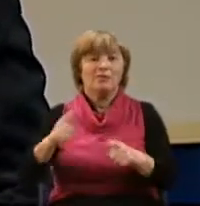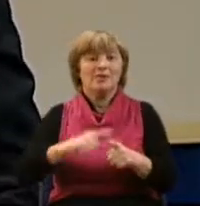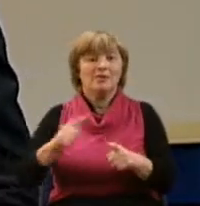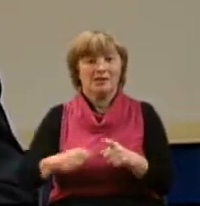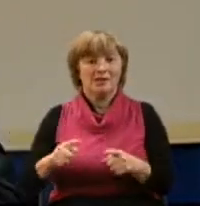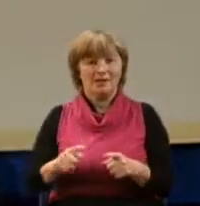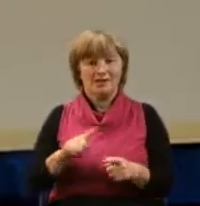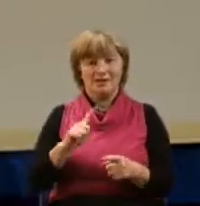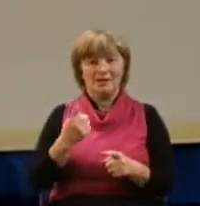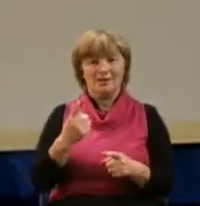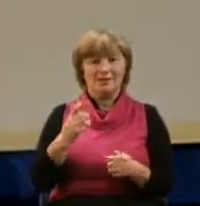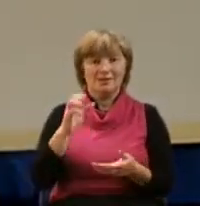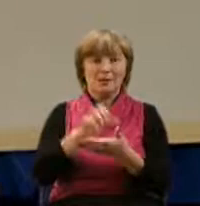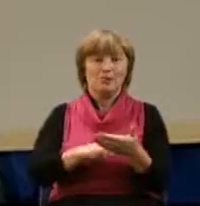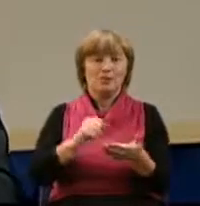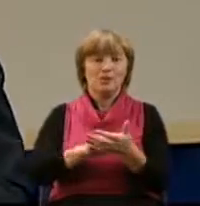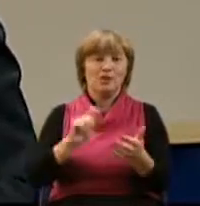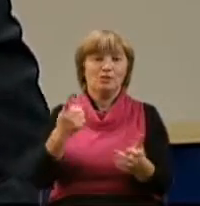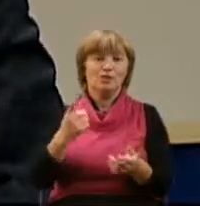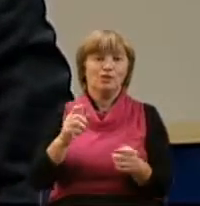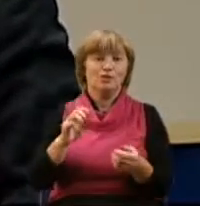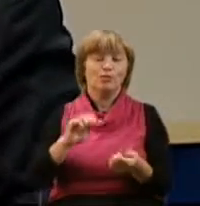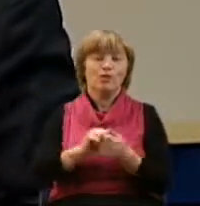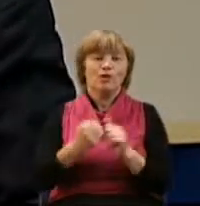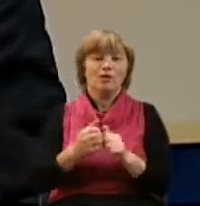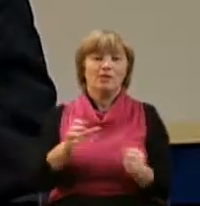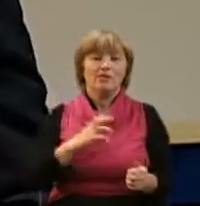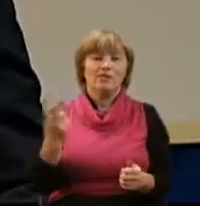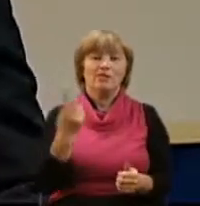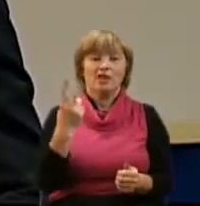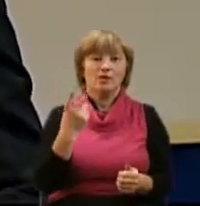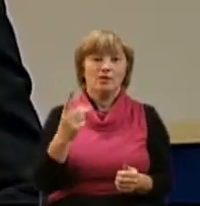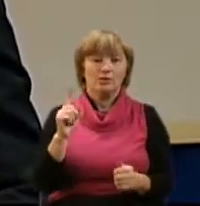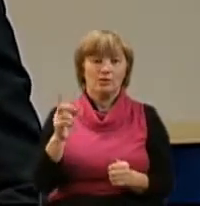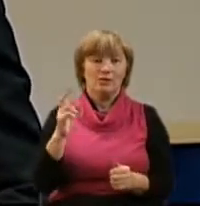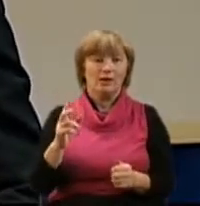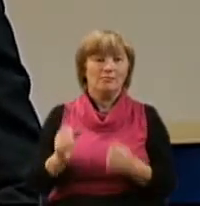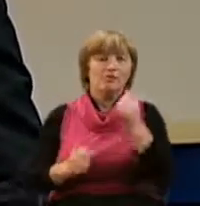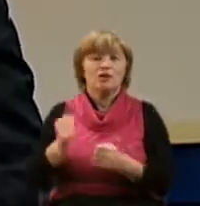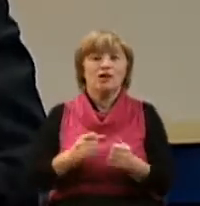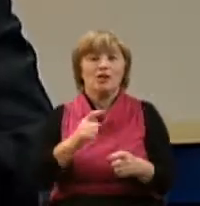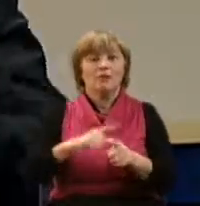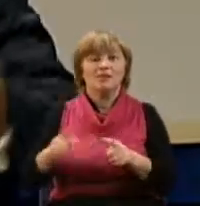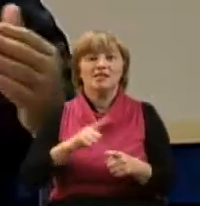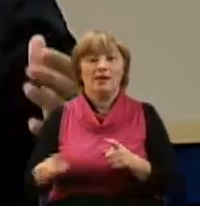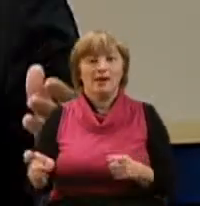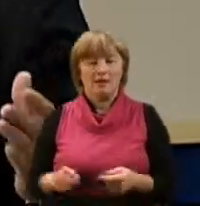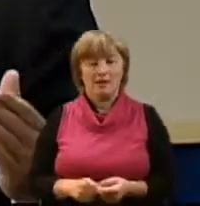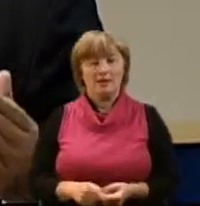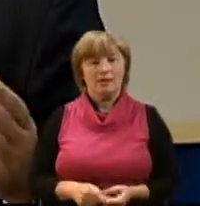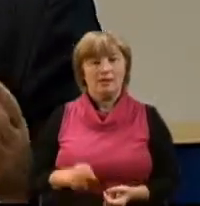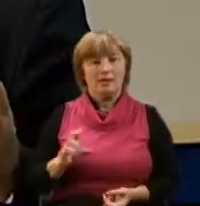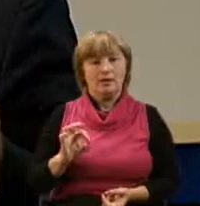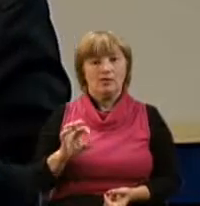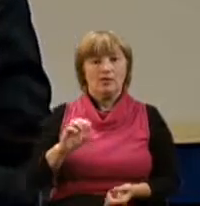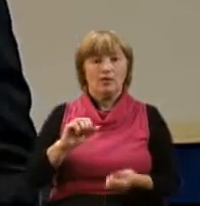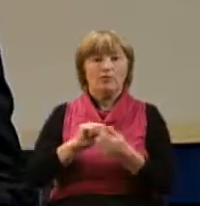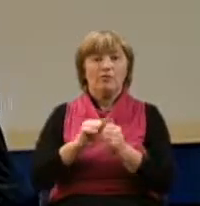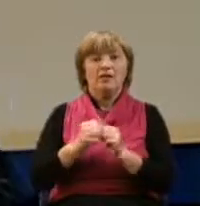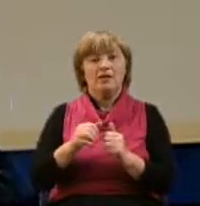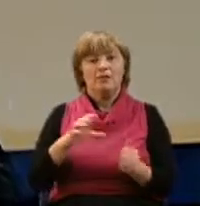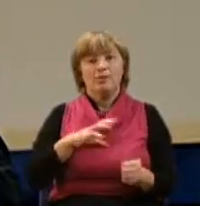Это единственная причина, почему он был вторым, потому что кто-то бежал быстрее. Но в Петре было вот это